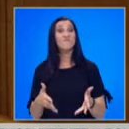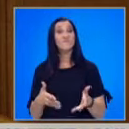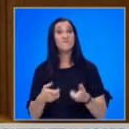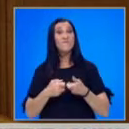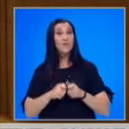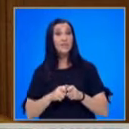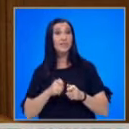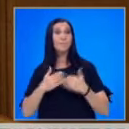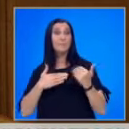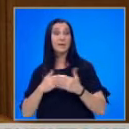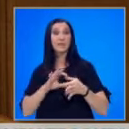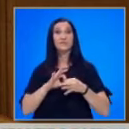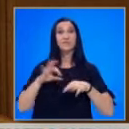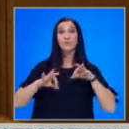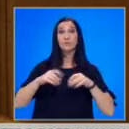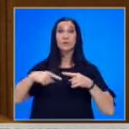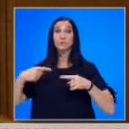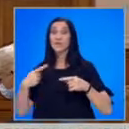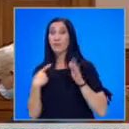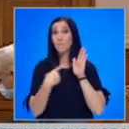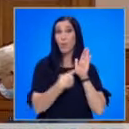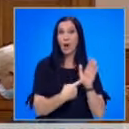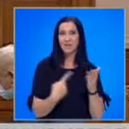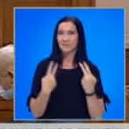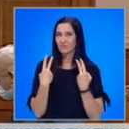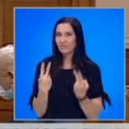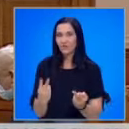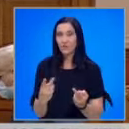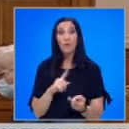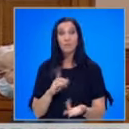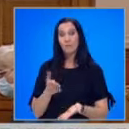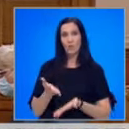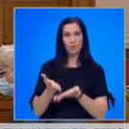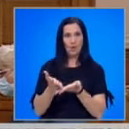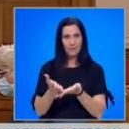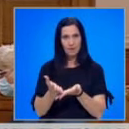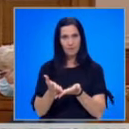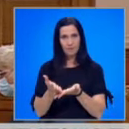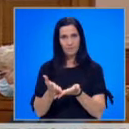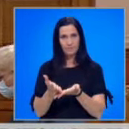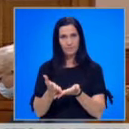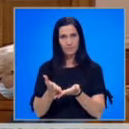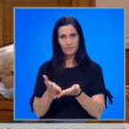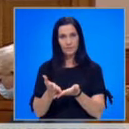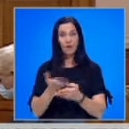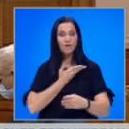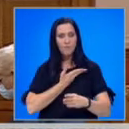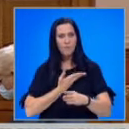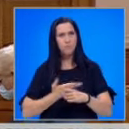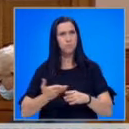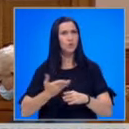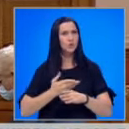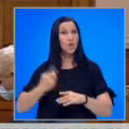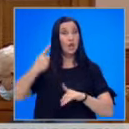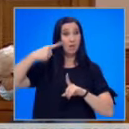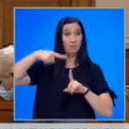с изборния процес, да се показват наяве. Но не подкрепяме в продължение на